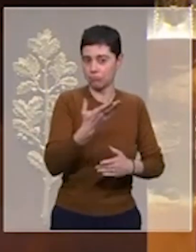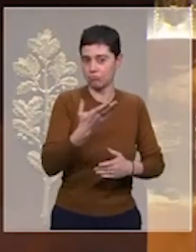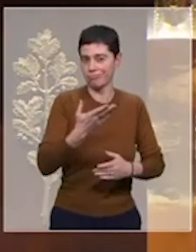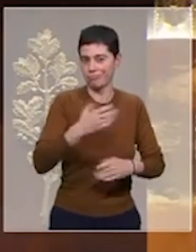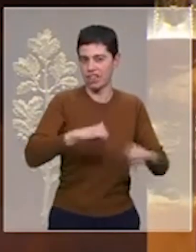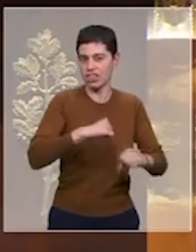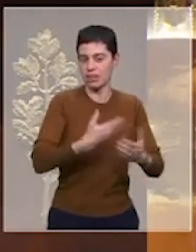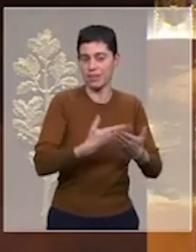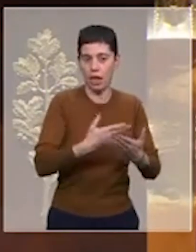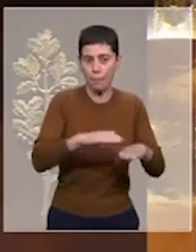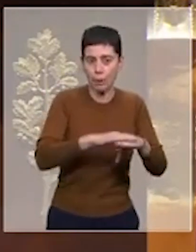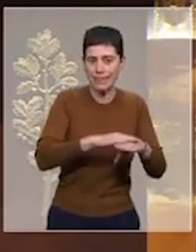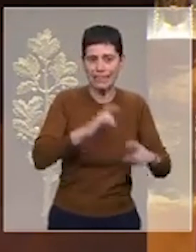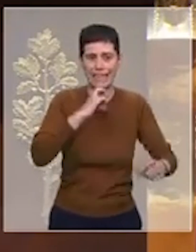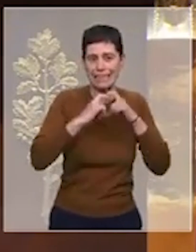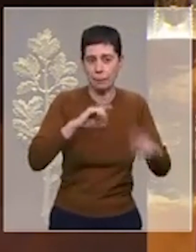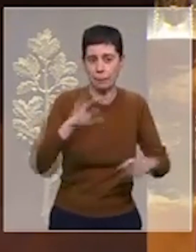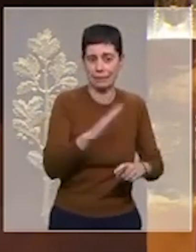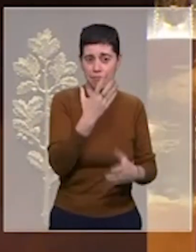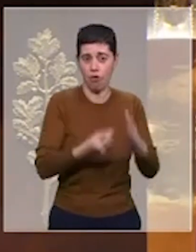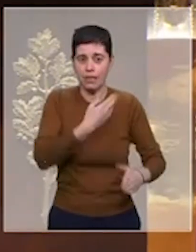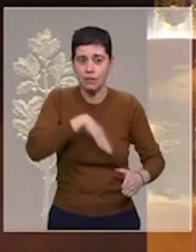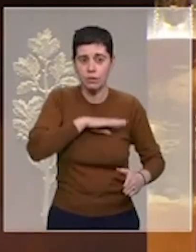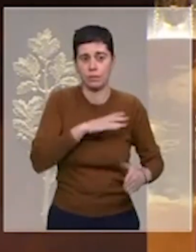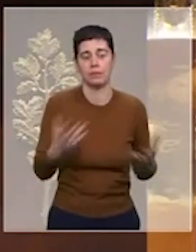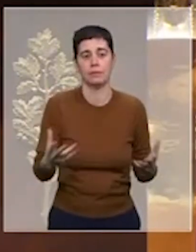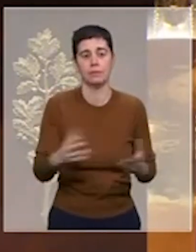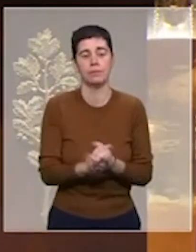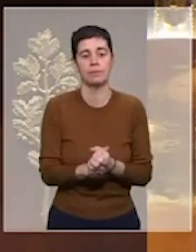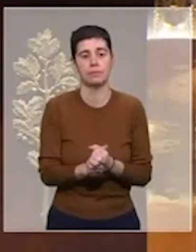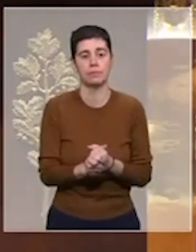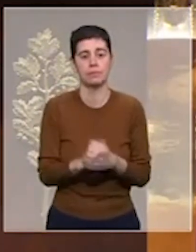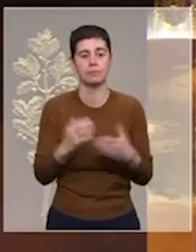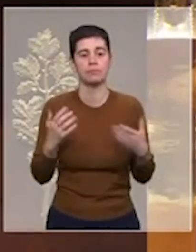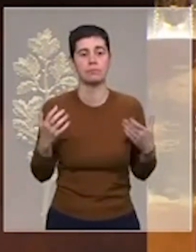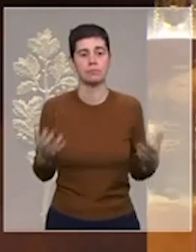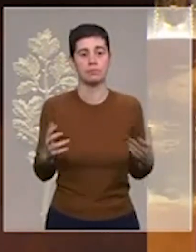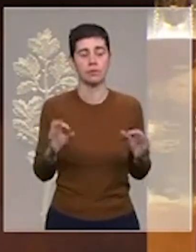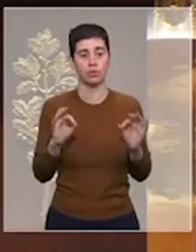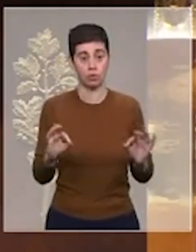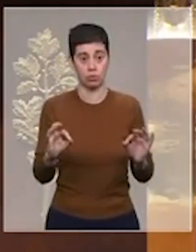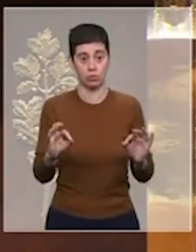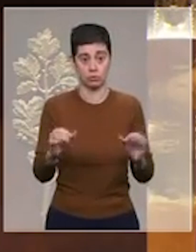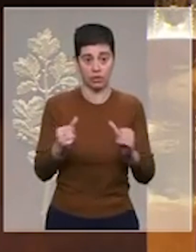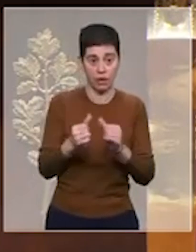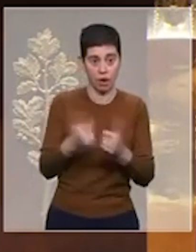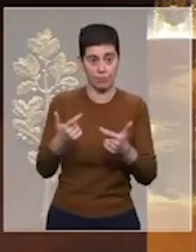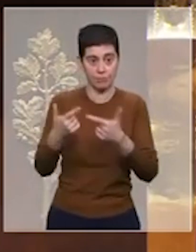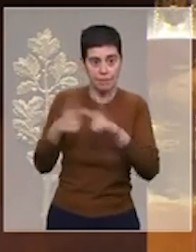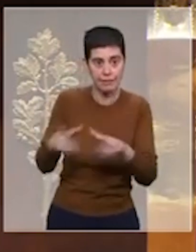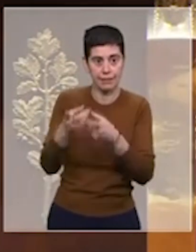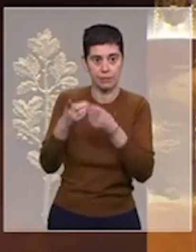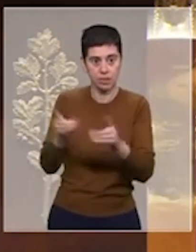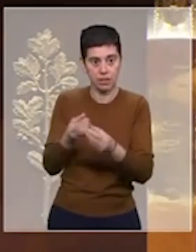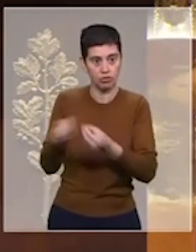s'agit d'une politique agressive et irresponsable qui porte la menace pour la liberté et la